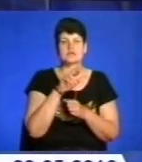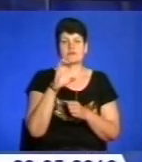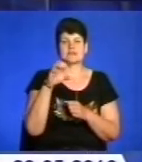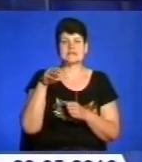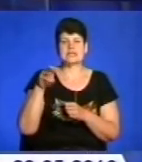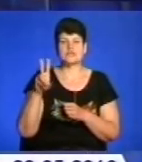та АТО.